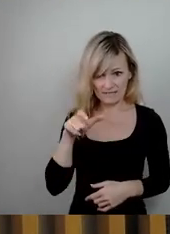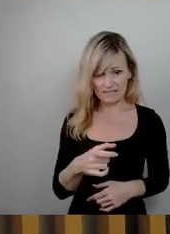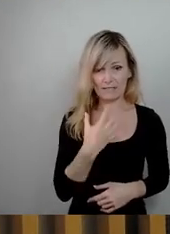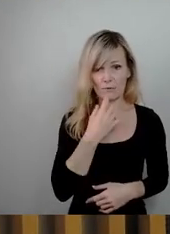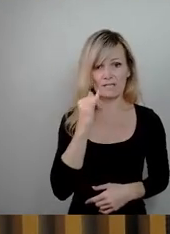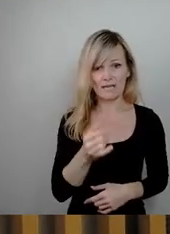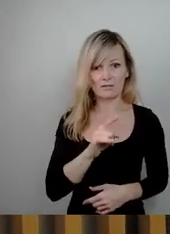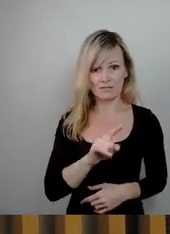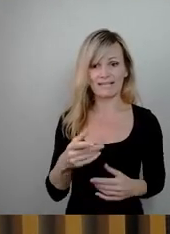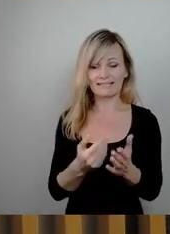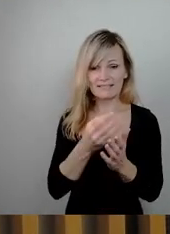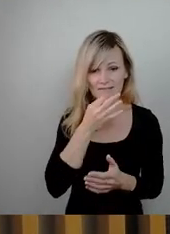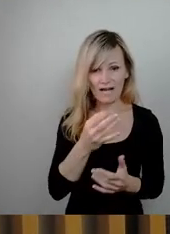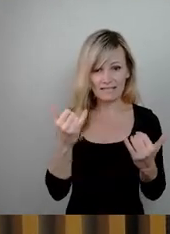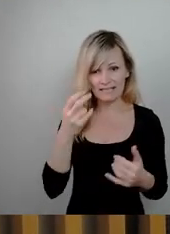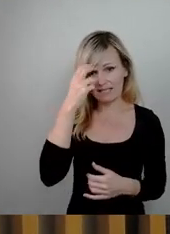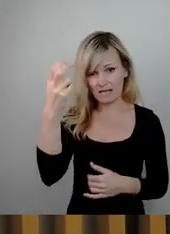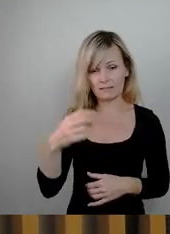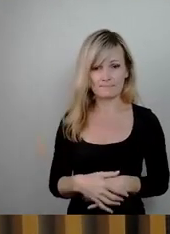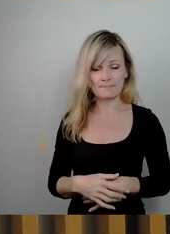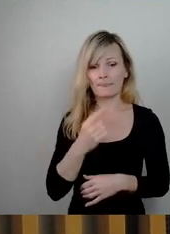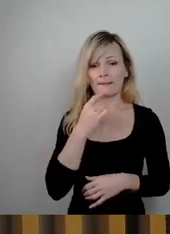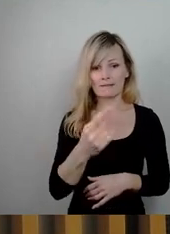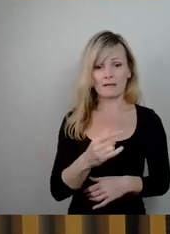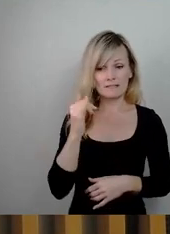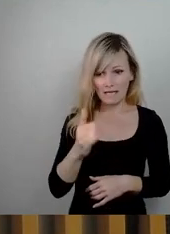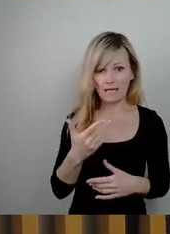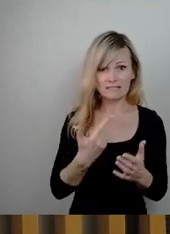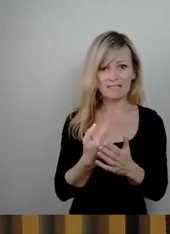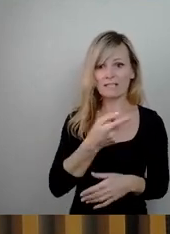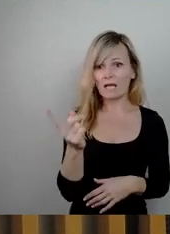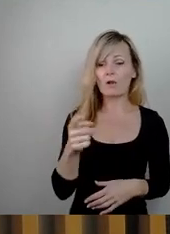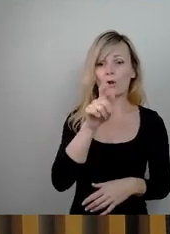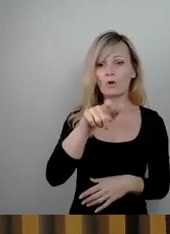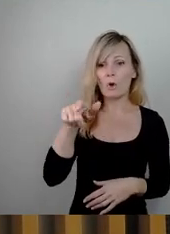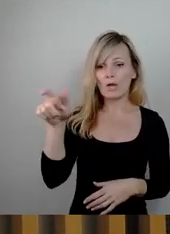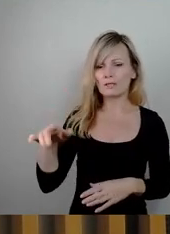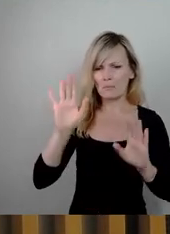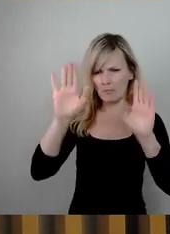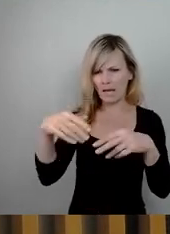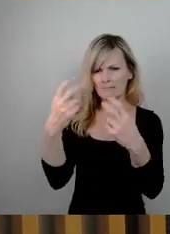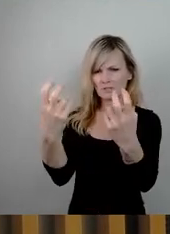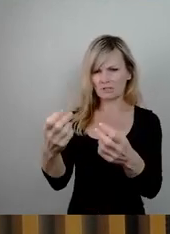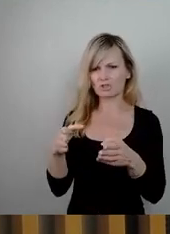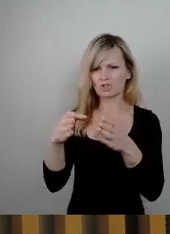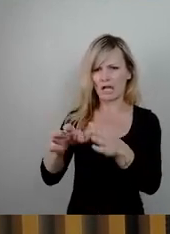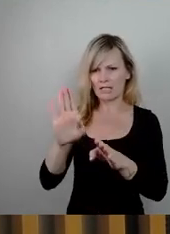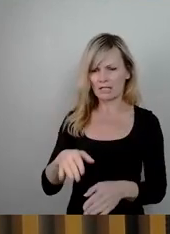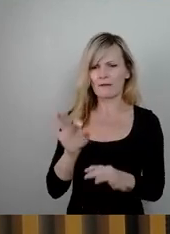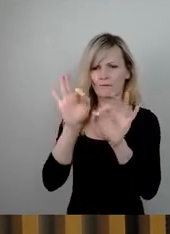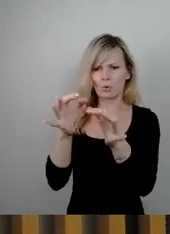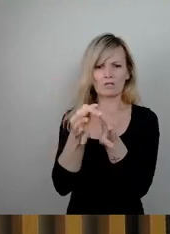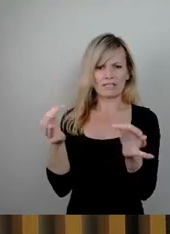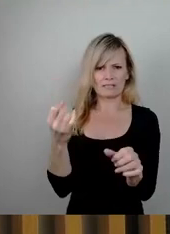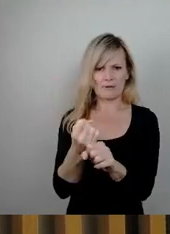Frage steht der Rat, sagt er, okay, wir lassen diese Leute einfach auf der Straße sitzen, tun nichts mehr für sie. Oder sagen wir, ja, okay, wir beißen in den